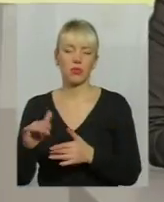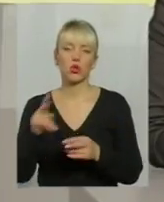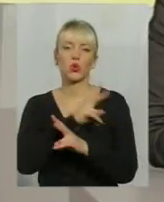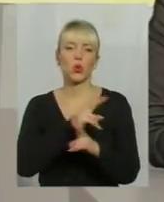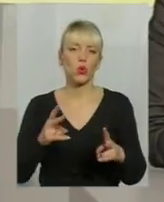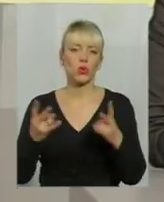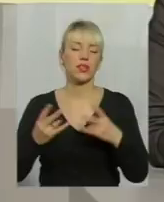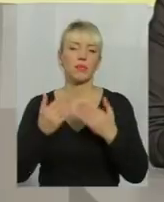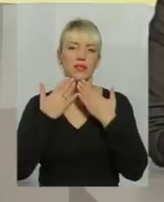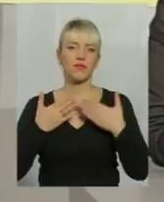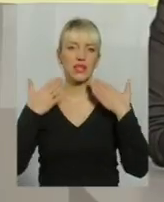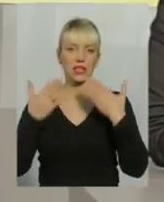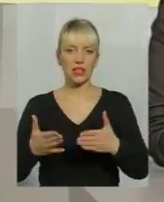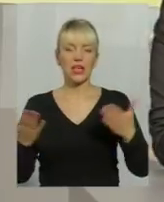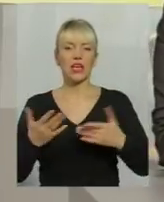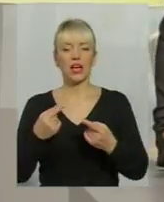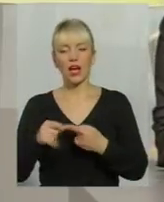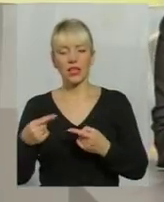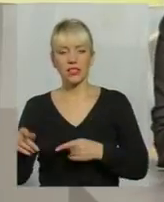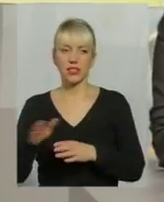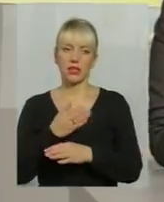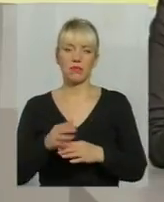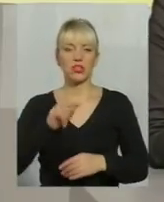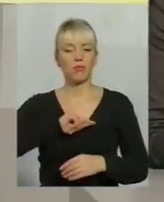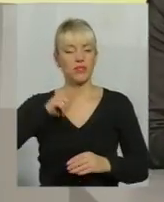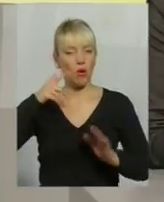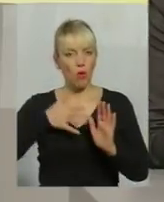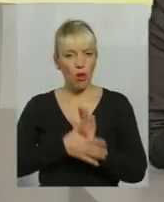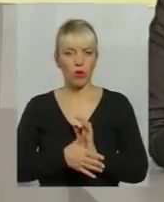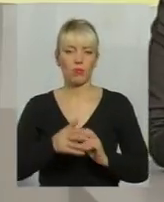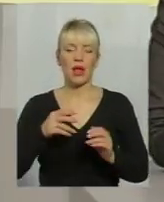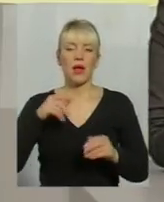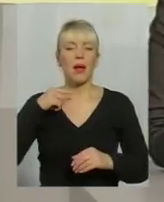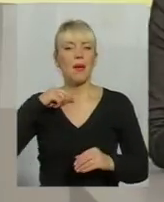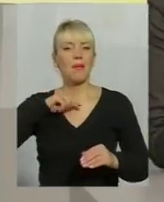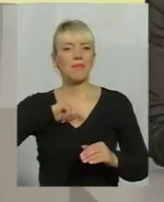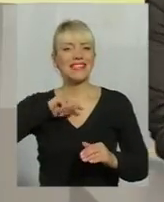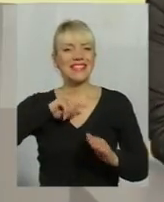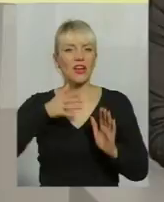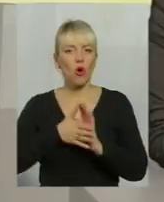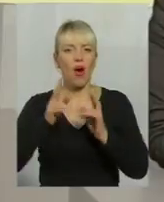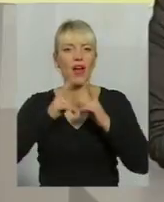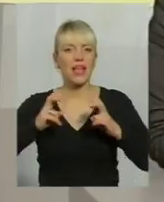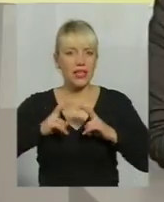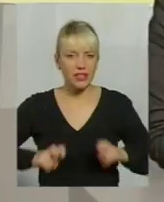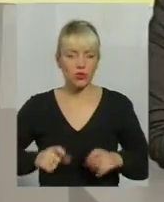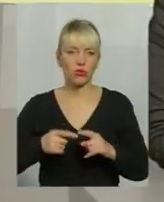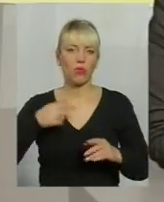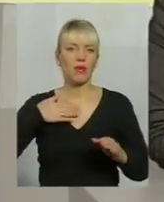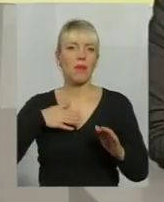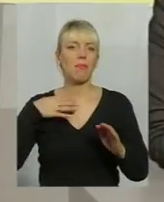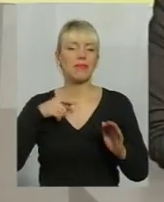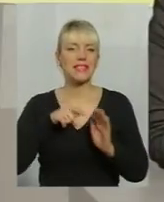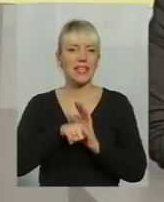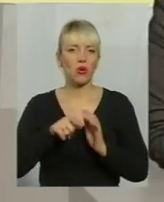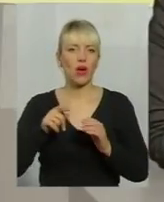кого потрібно звертатись? Яка різниця між психологом, психоаналітиком, психотерапевтом? Прошу. В першу